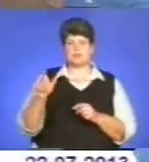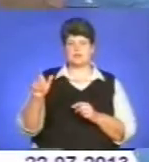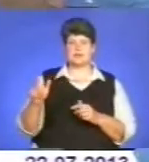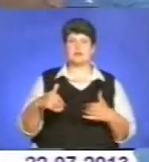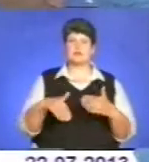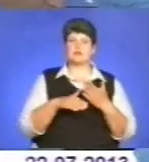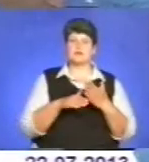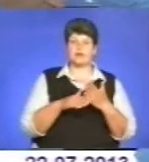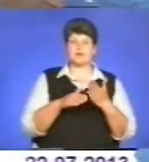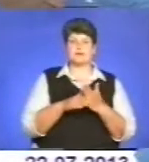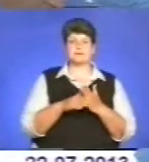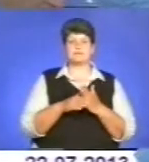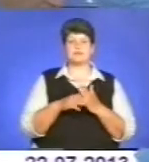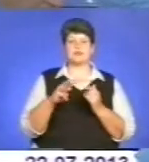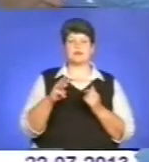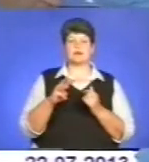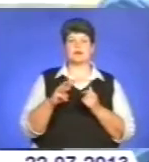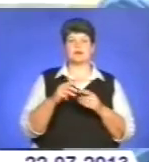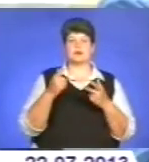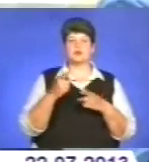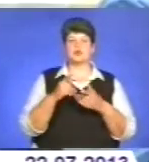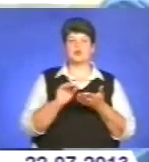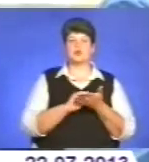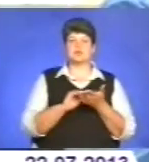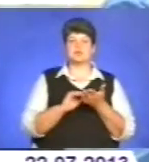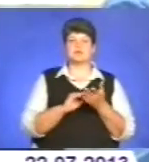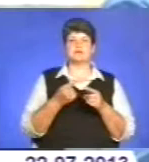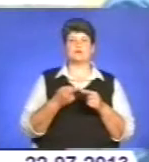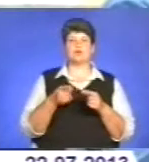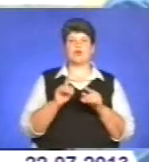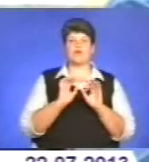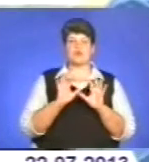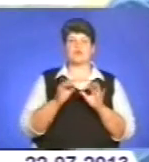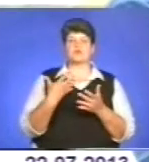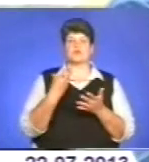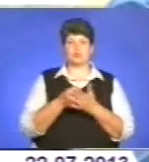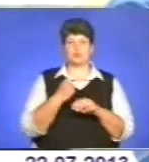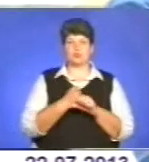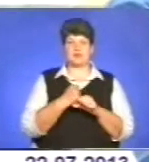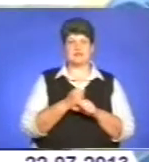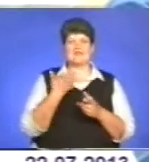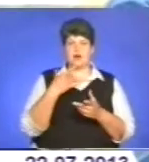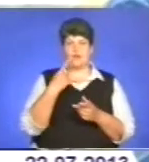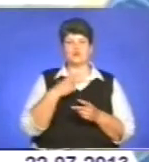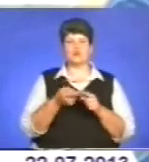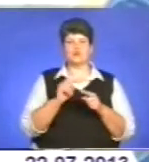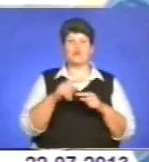представникам МАЗ-медіа у висловленні їх роботи. Я акцентую цю увагу по всіх фактах, які